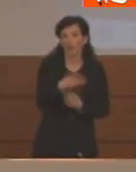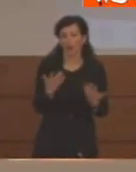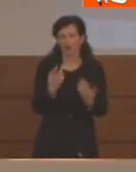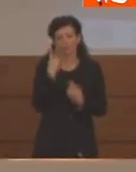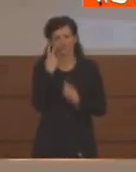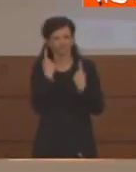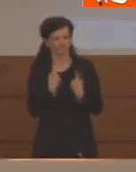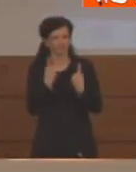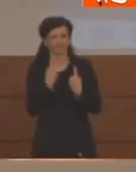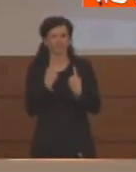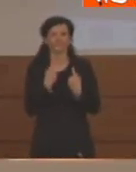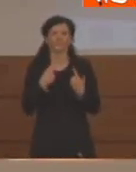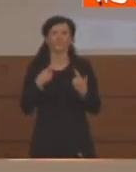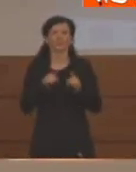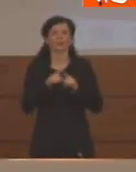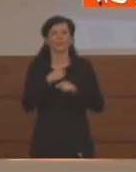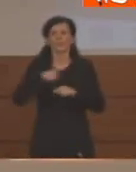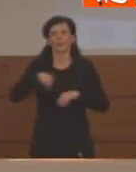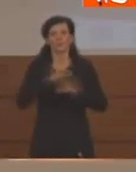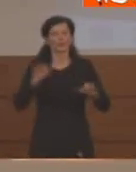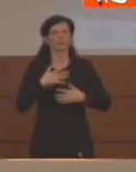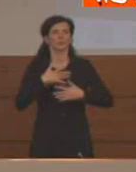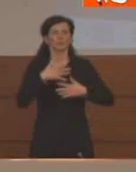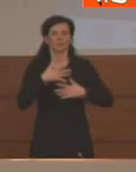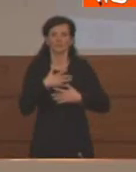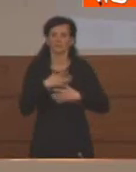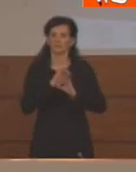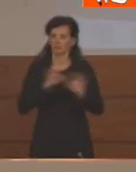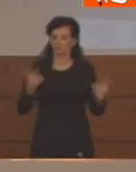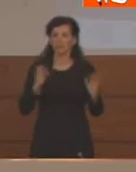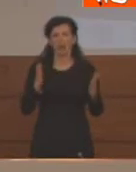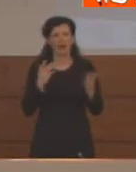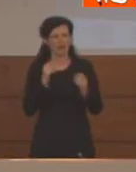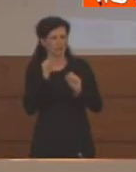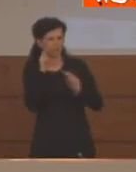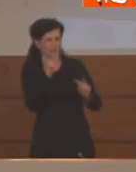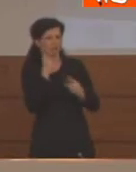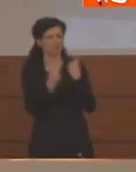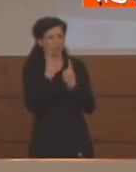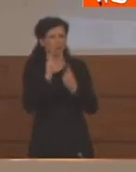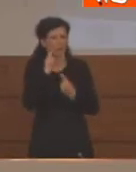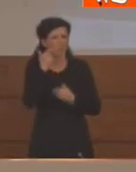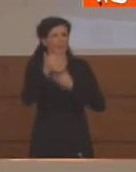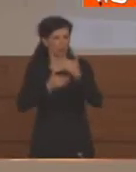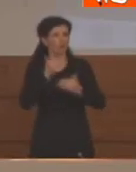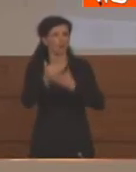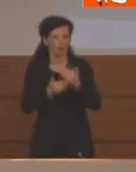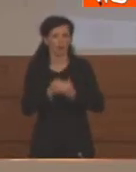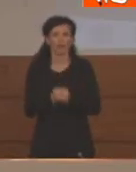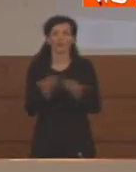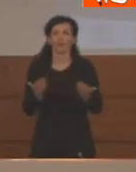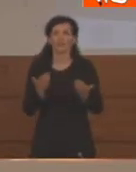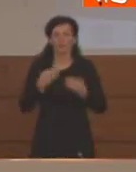cominciare a tirare un sospiro di sollievo, però la situazione sembra migliorare. Del resto i nostri modelli